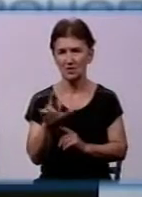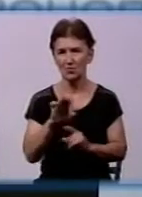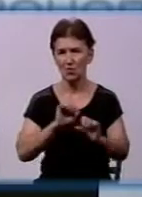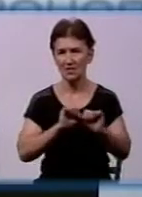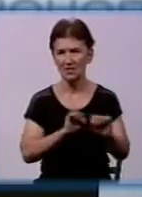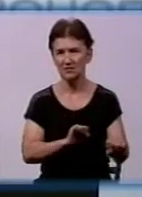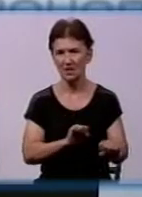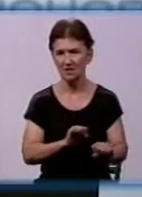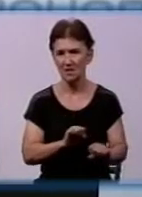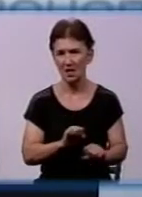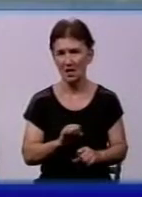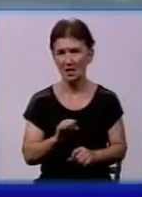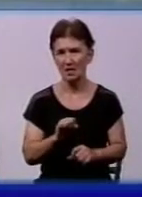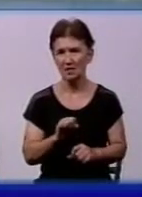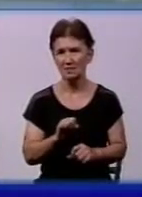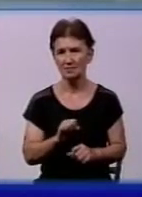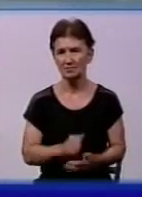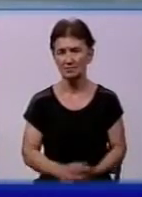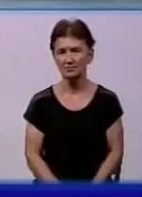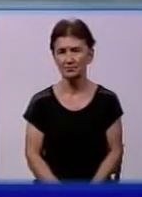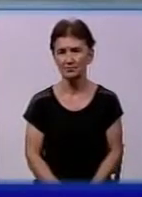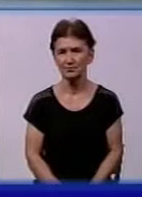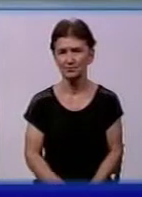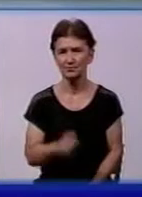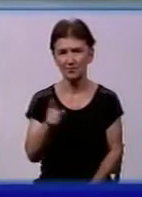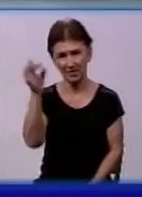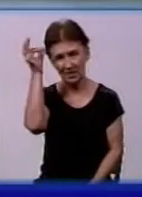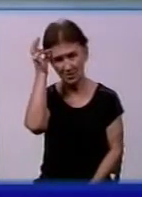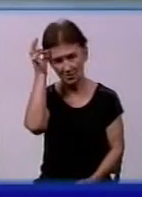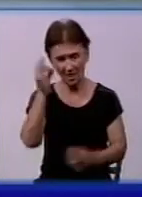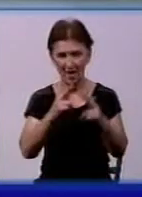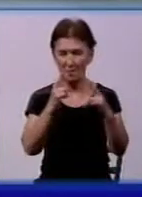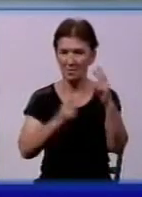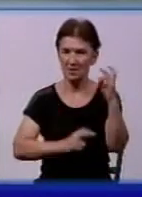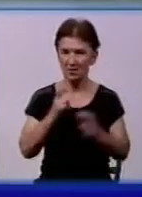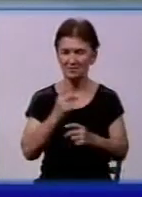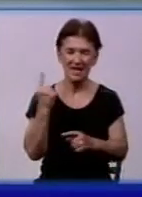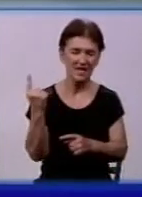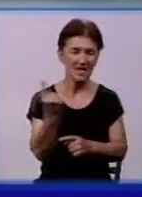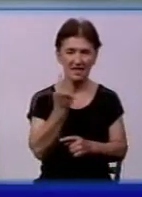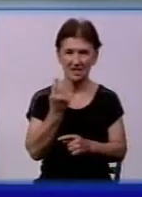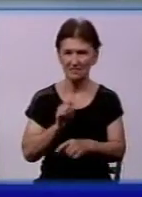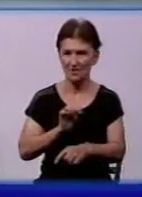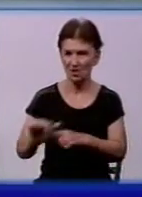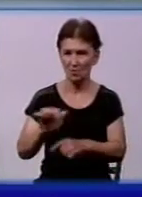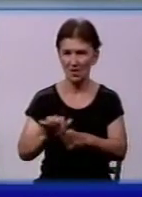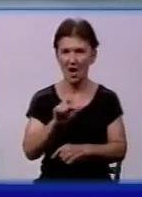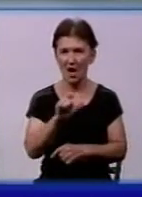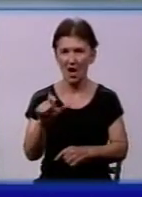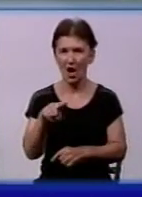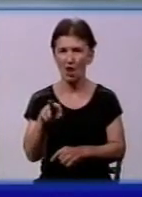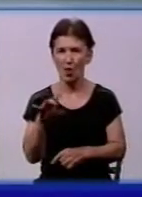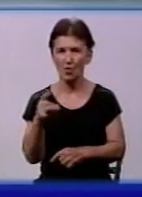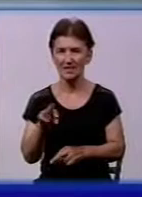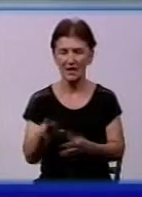економічної конкуренції. Нагадаю, підприємство «Дніпроазот» – єдиний виробник рідкого хлору в Україні, що використовується для